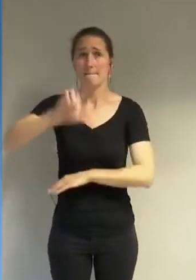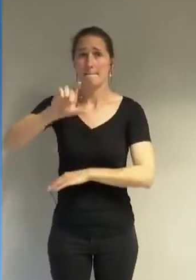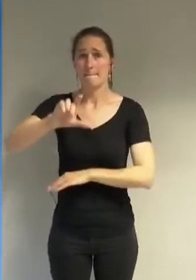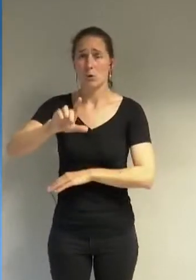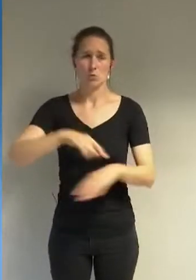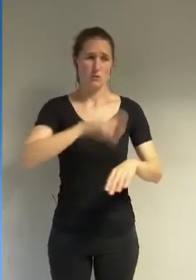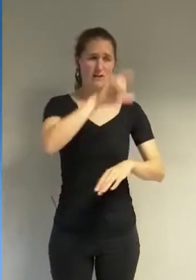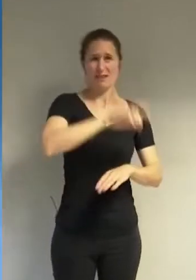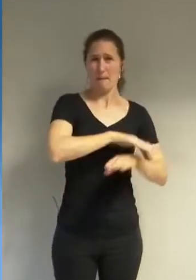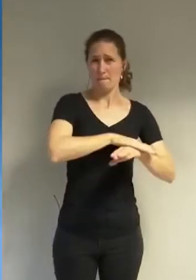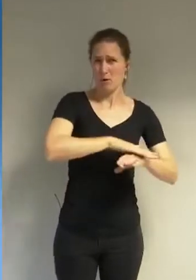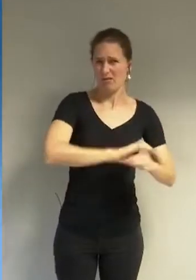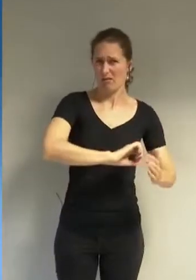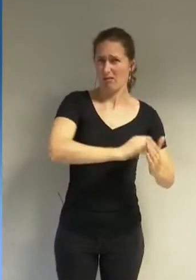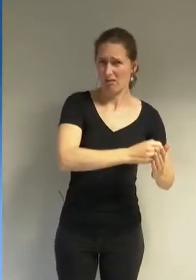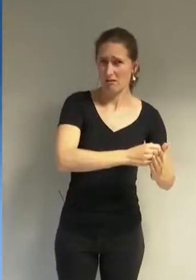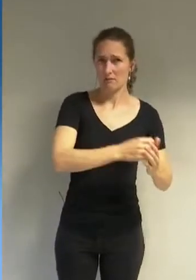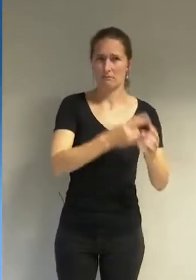politique de nos jours